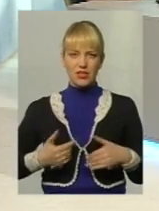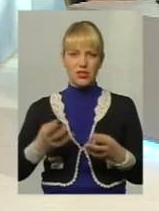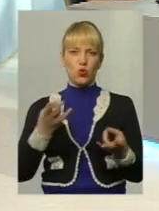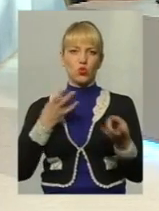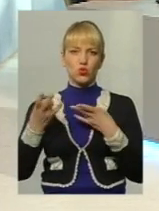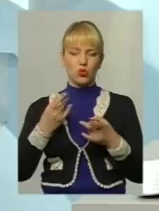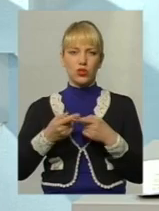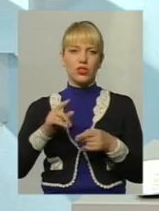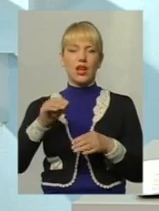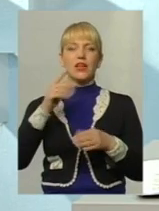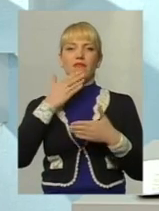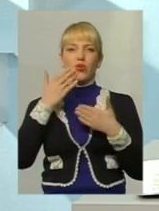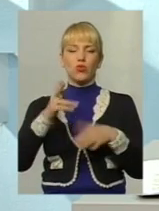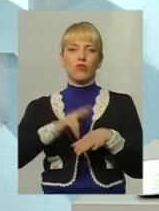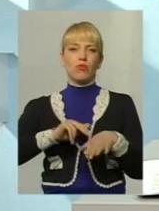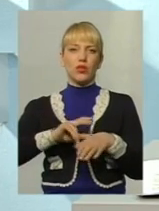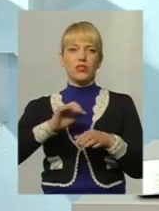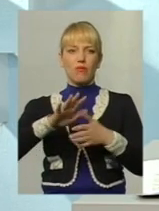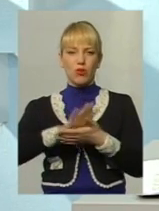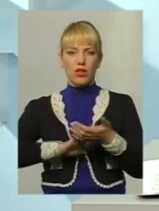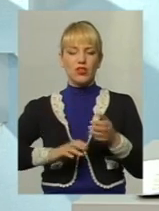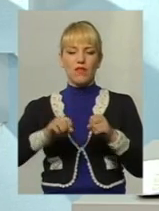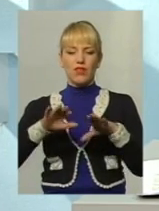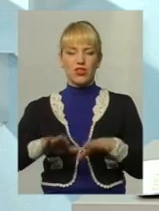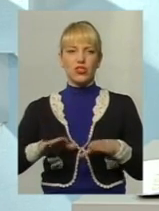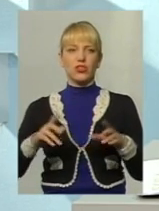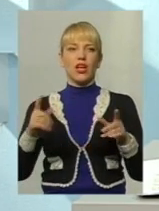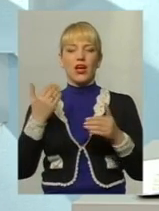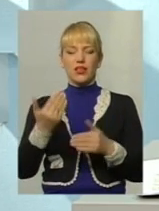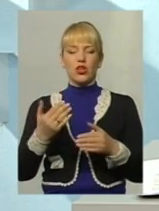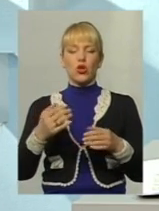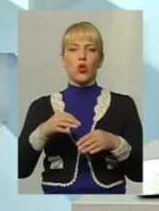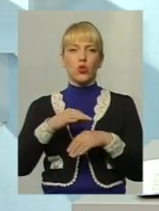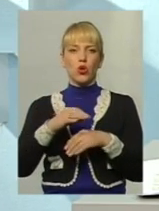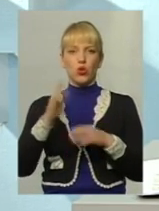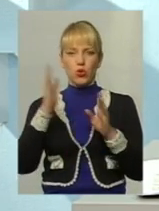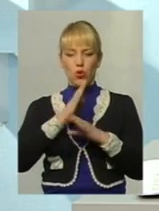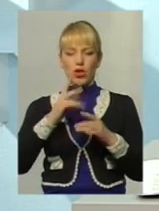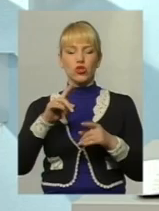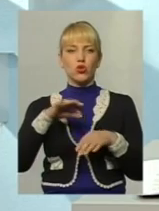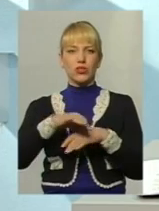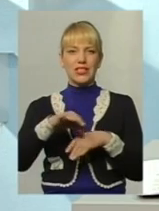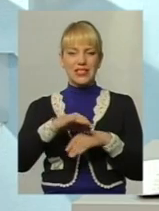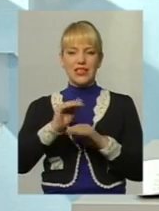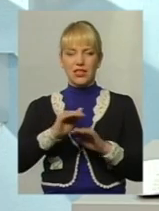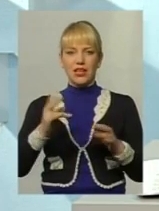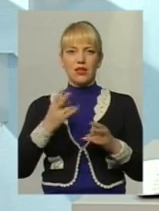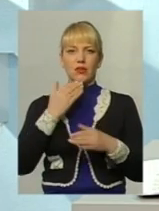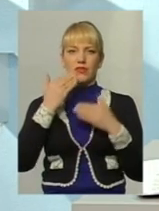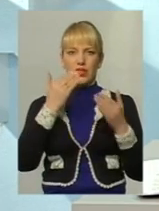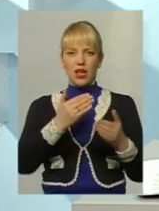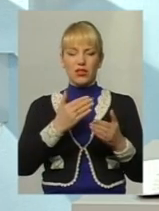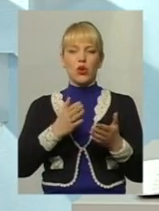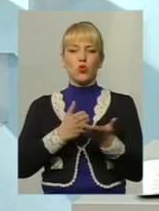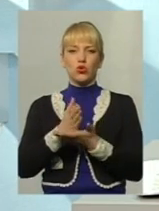звернутися в поліцію і в подальшому вирішувати, яку долю. Стосовно насилля відносно дітей, звертатися в служби у справах дітей,